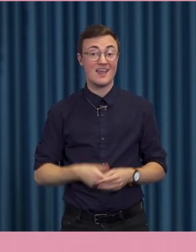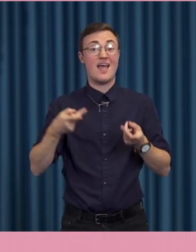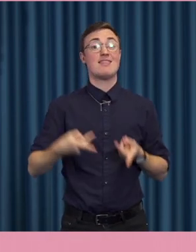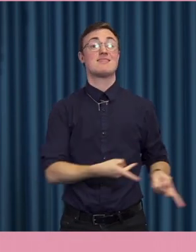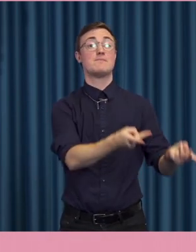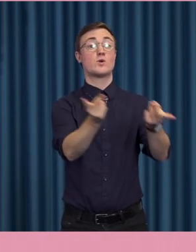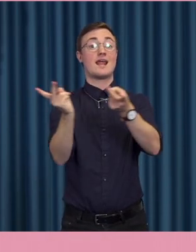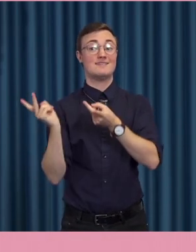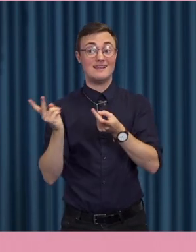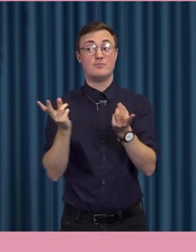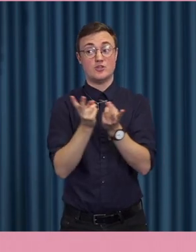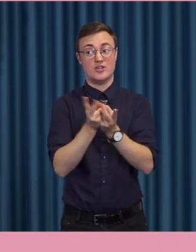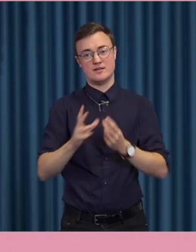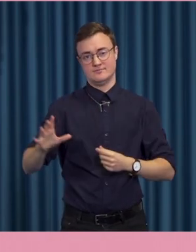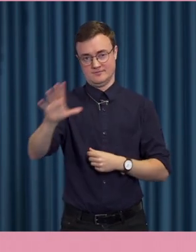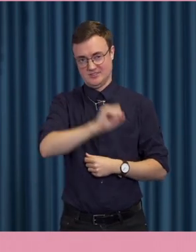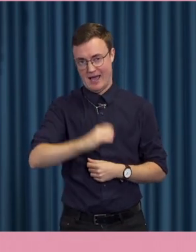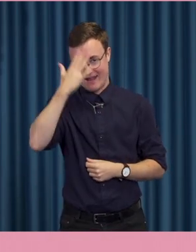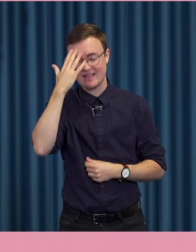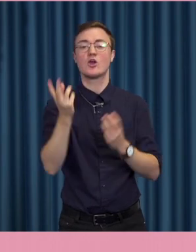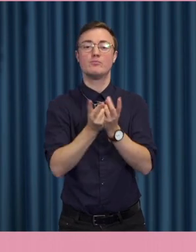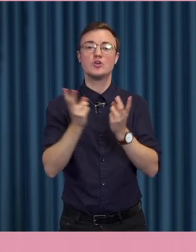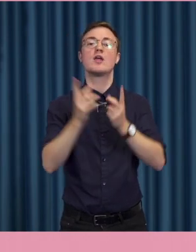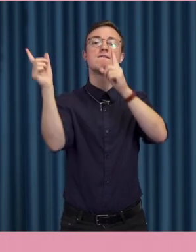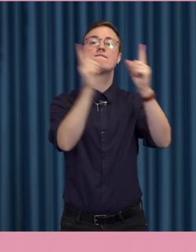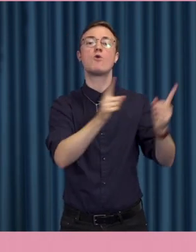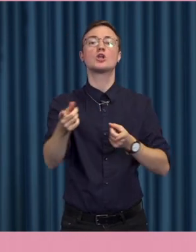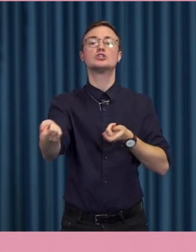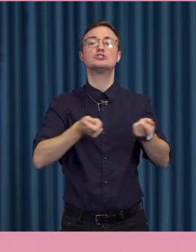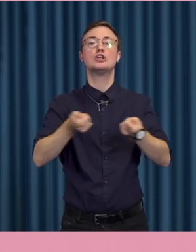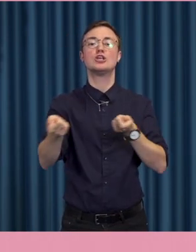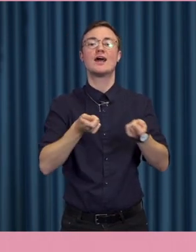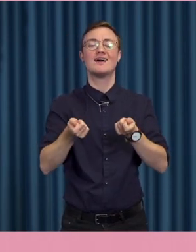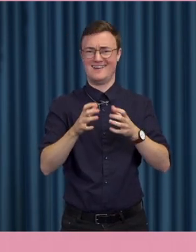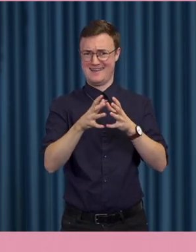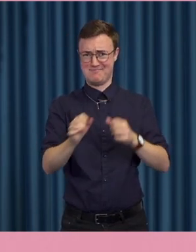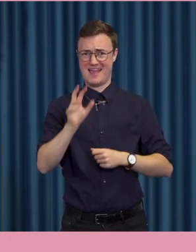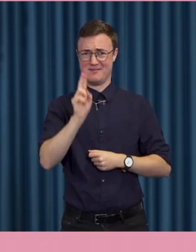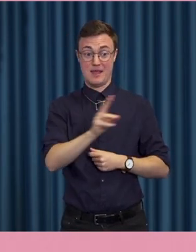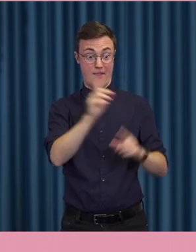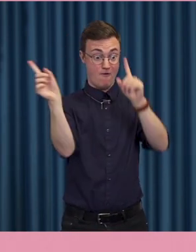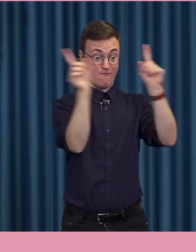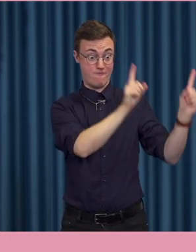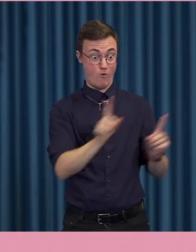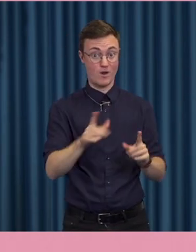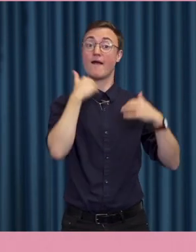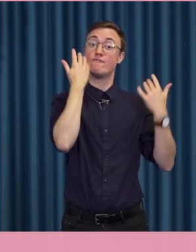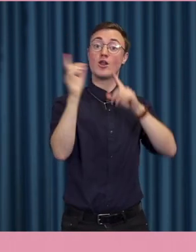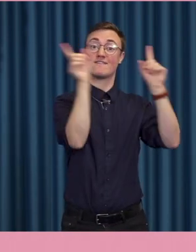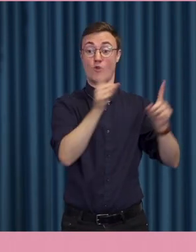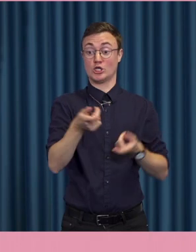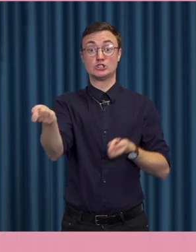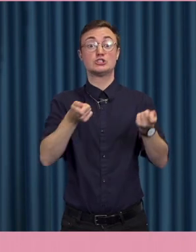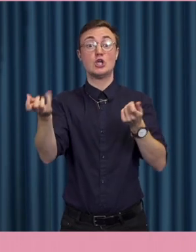Demokrati betyder ju, som alla vet, folkstyre. Men i själva verket så är ju inte folk med och styr i särskilt